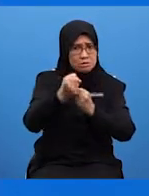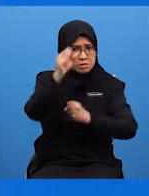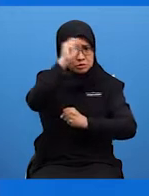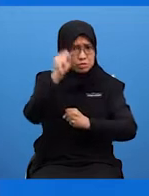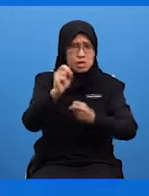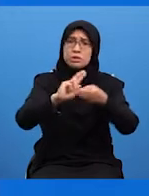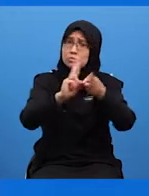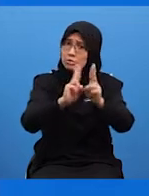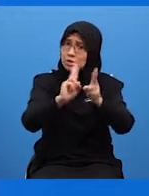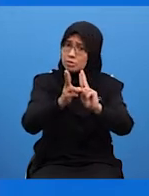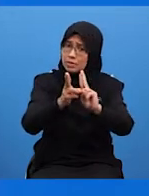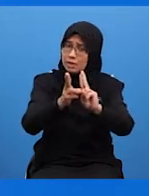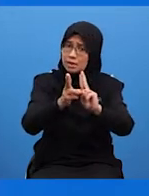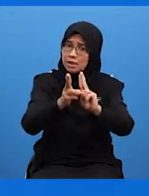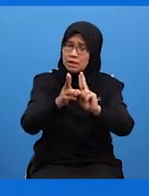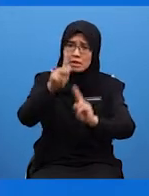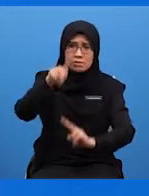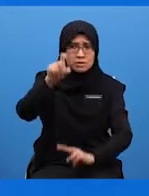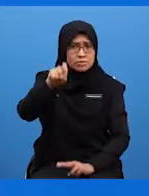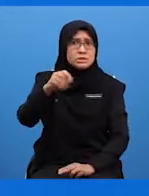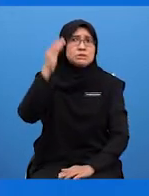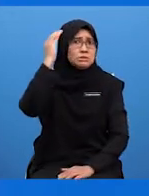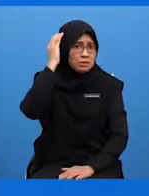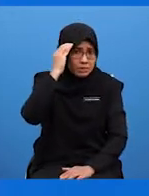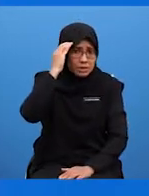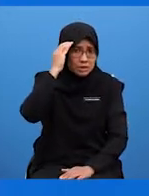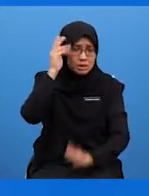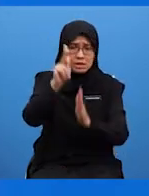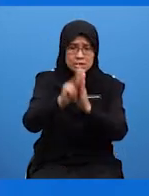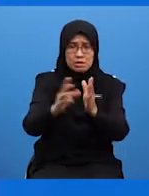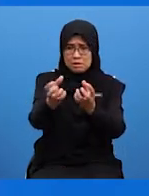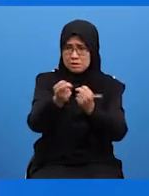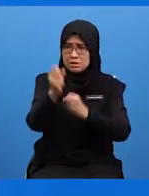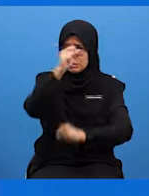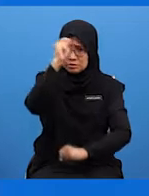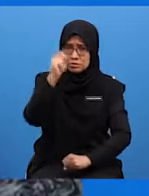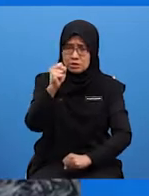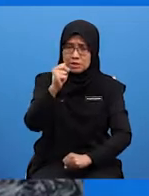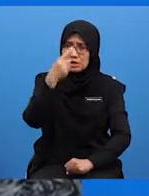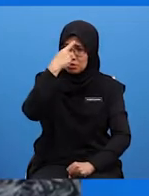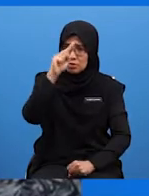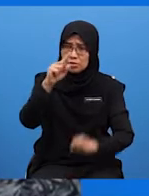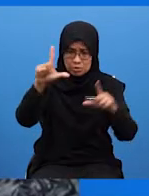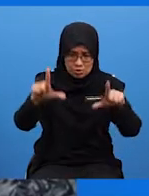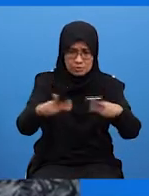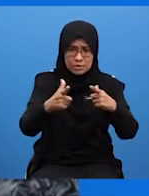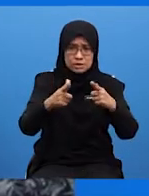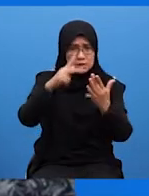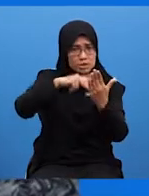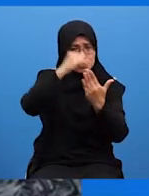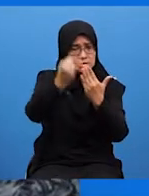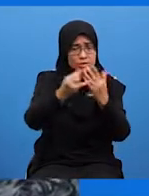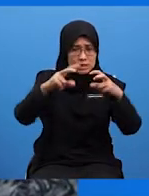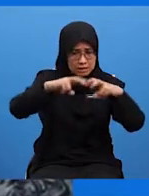juga pelajar Ya, betul-betul Dan pelajar perlu peka dengan kehendak soalan tersebut Bagi melaksanakan projek